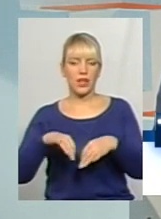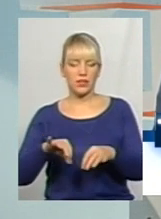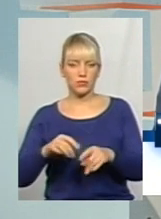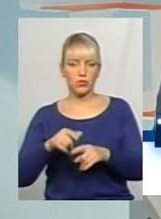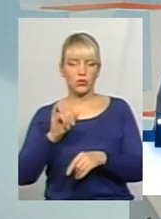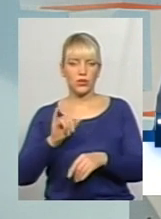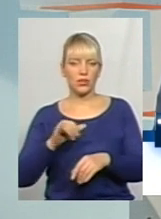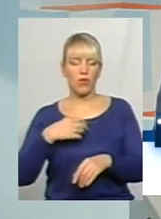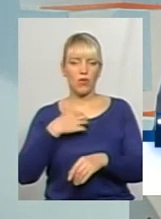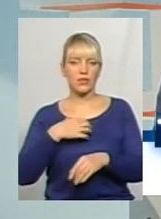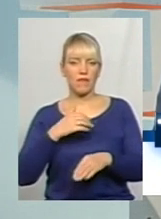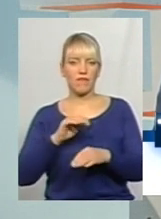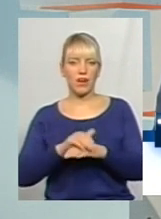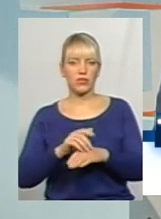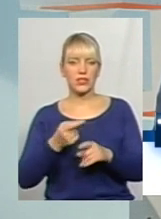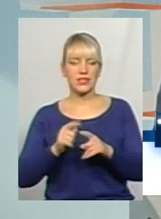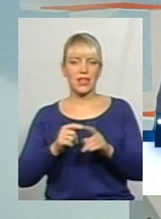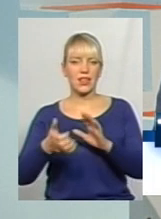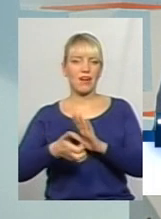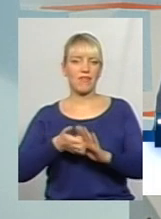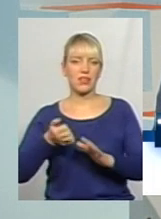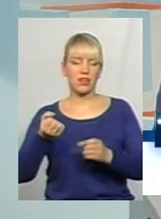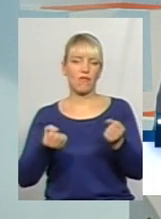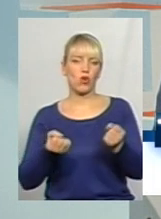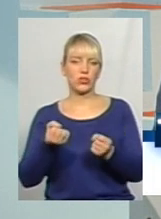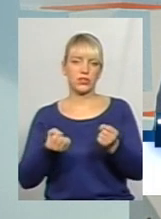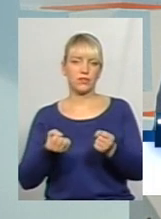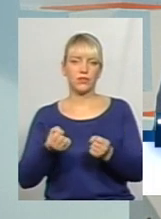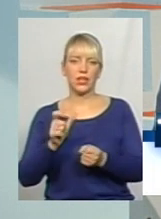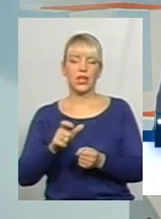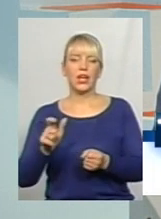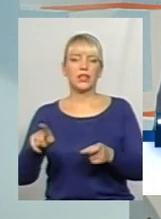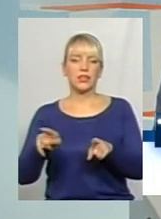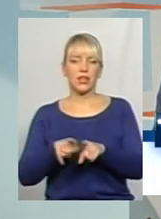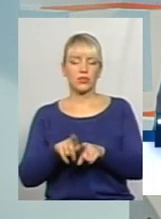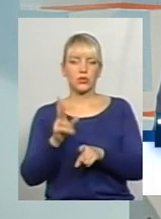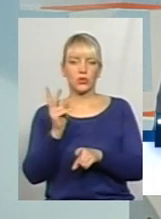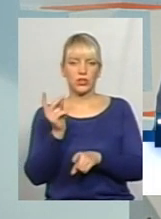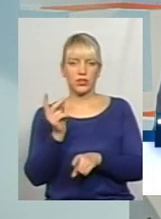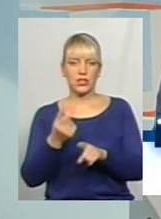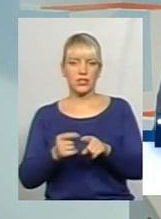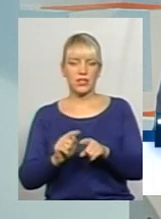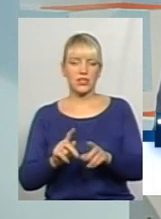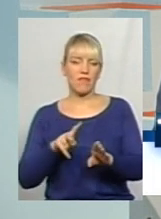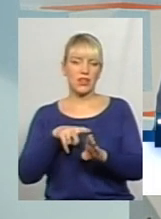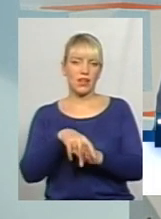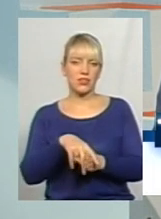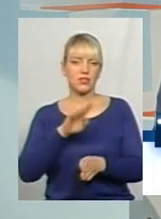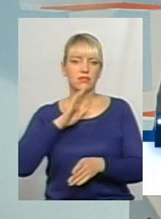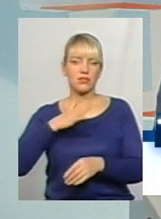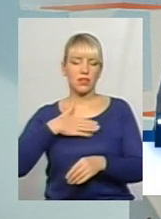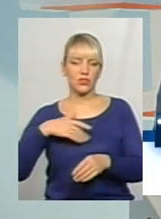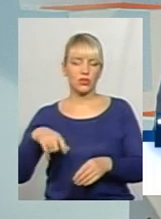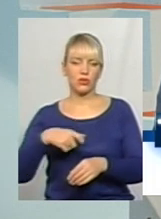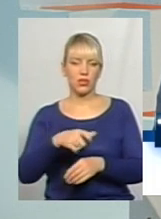знову ж повторюється, це нехватка водіїв. Другий фактор – це та завантаженість наших доріг,